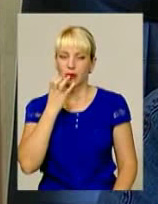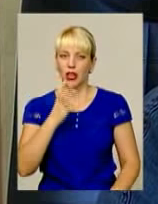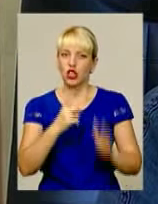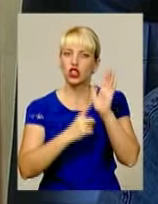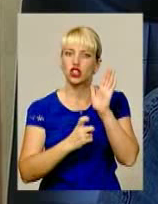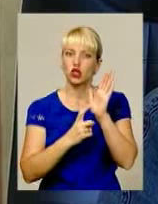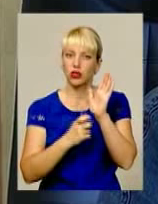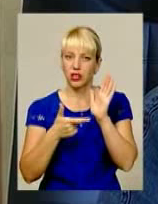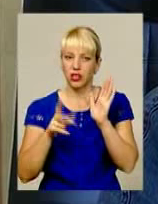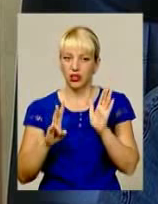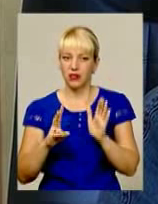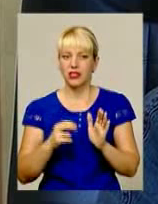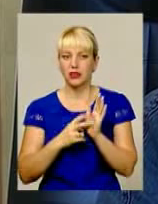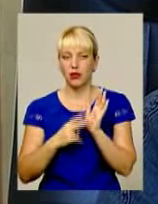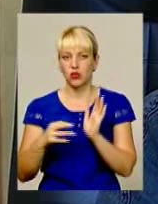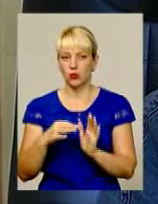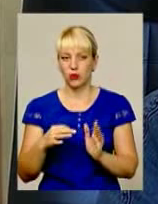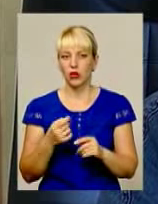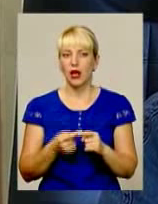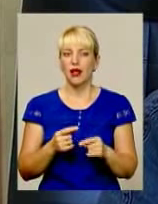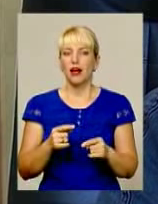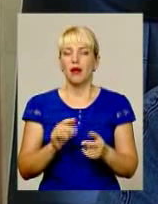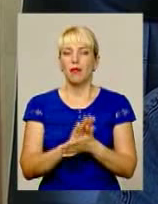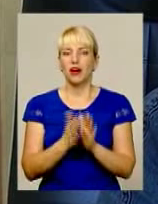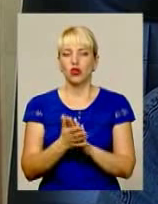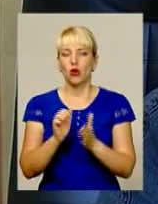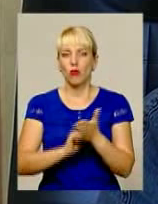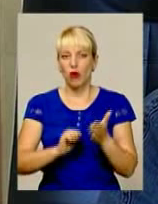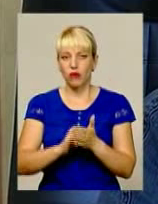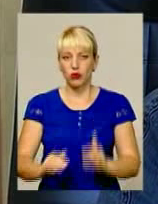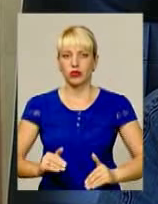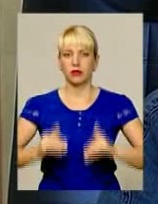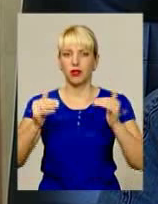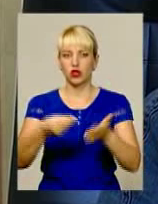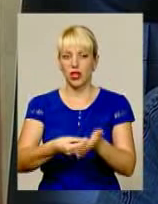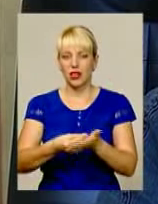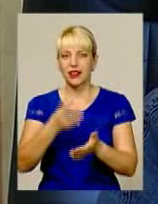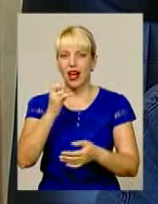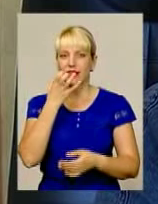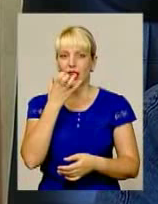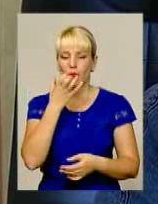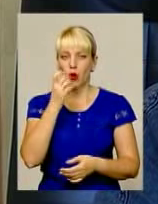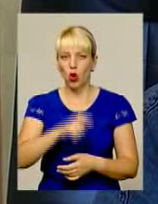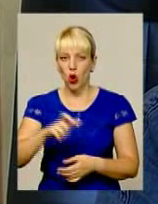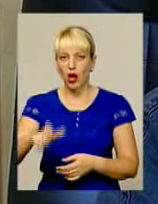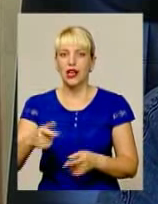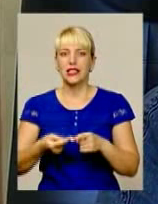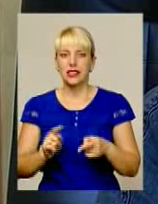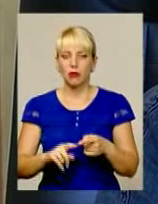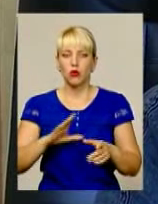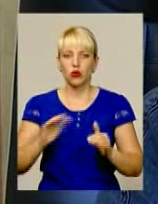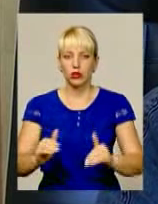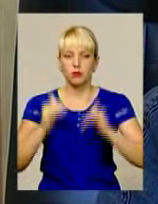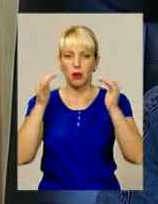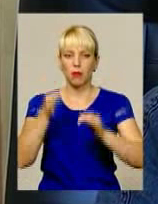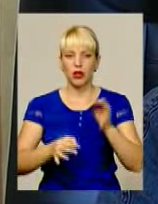гривень 17 копійок. Перед умовою збільшення тарифів на теплову енергію було збільшення ціни